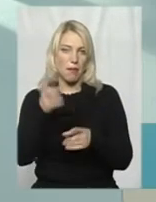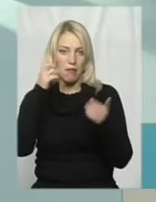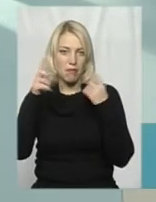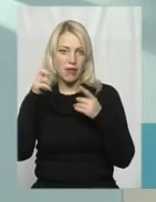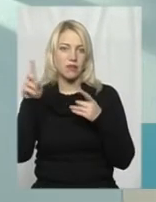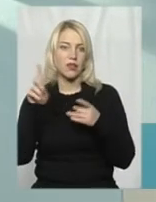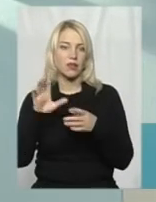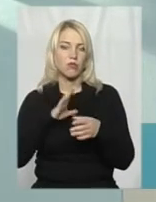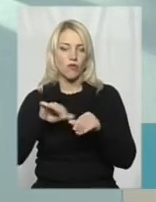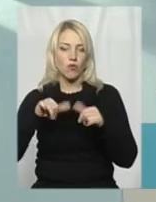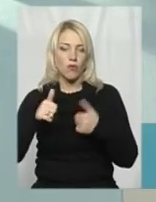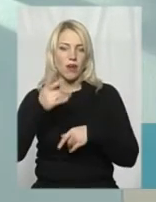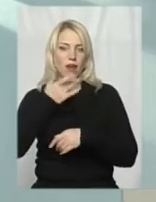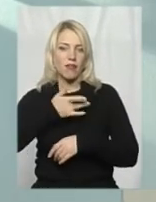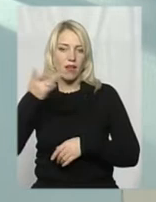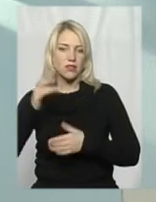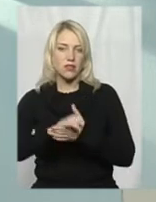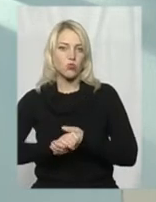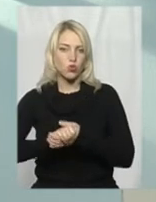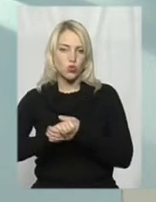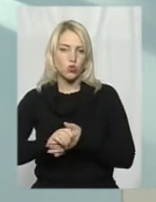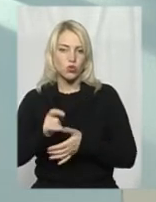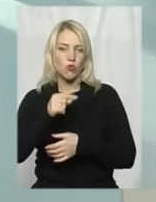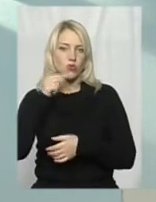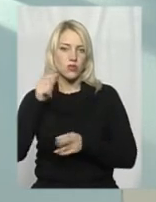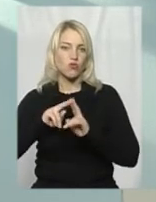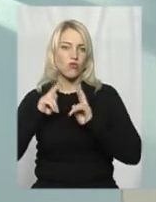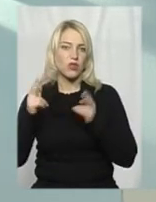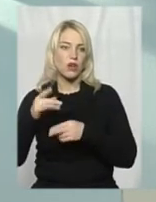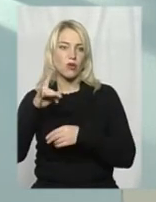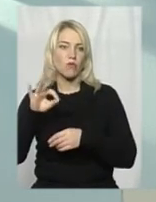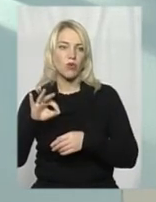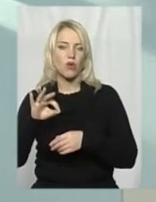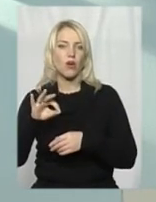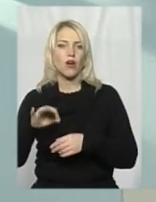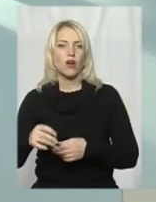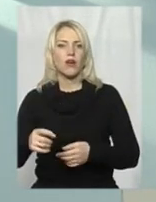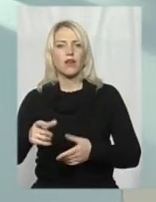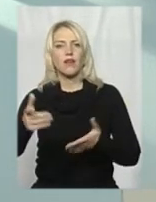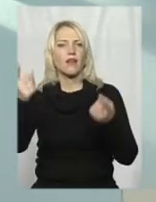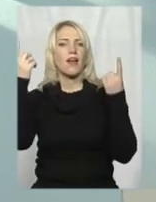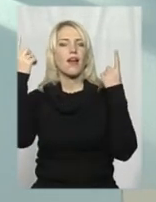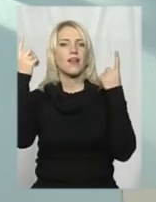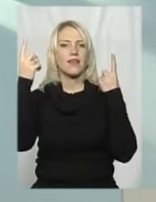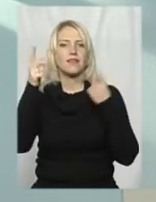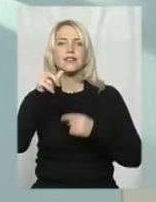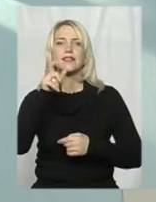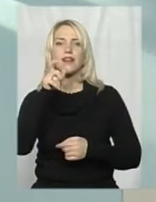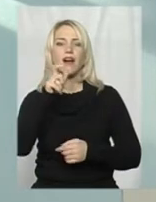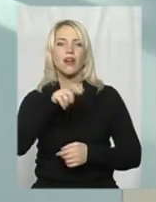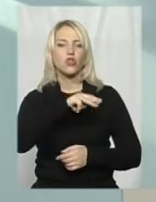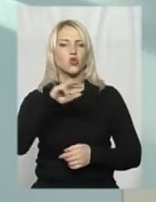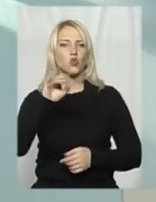Радянським Союзом, а потім і Російською Федерацією про геній Сталіна, Жукова і багатьох інших.